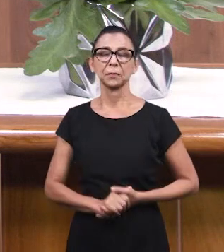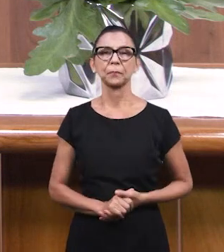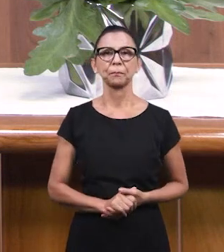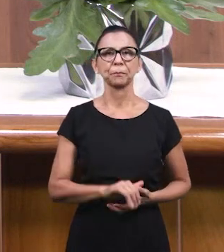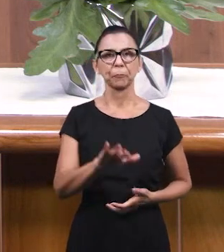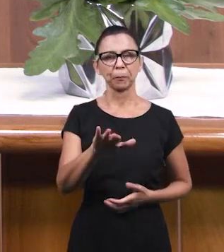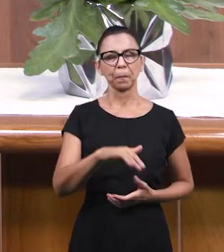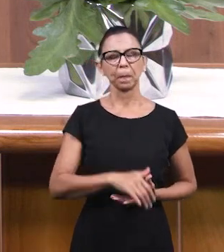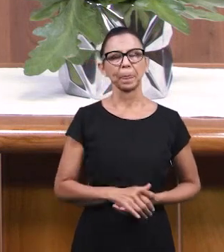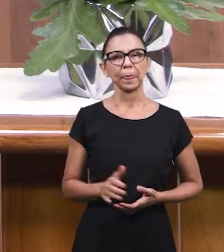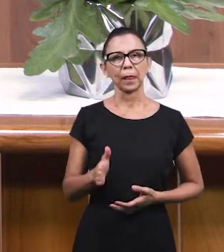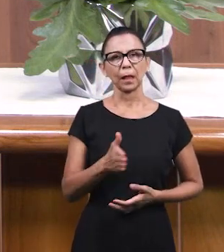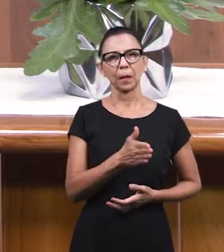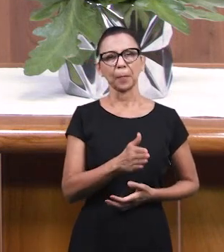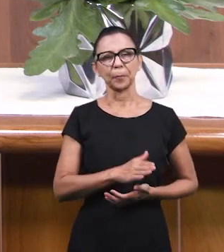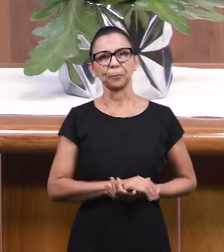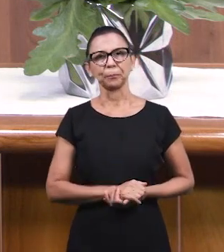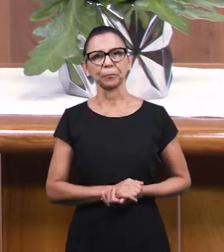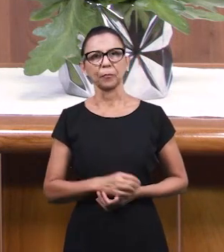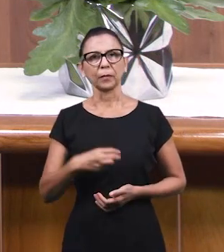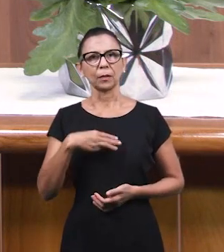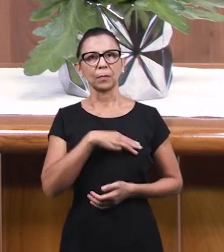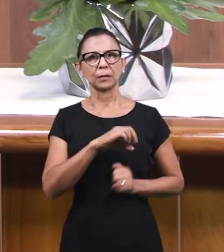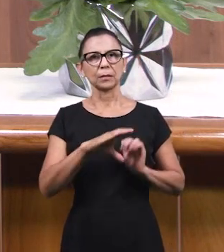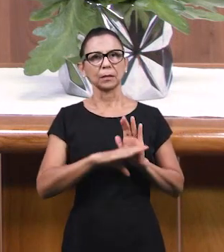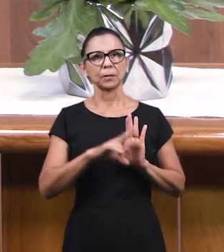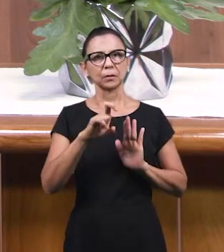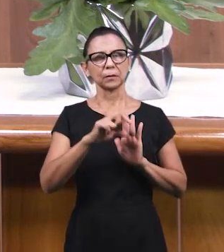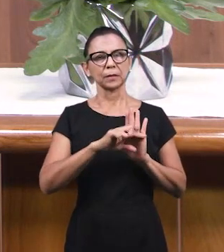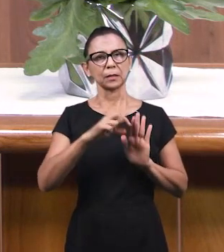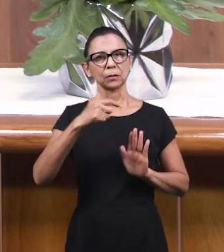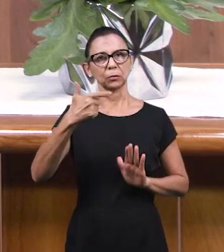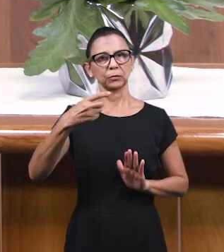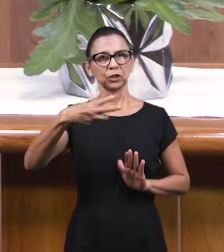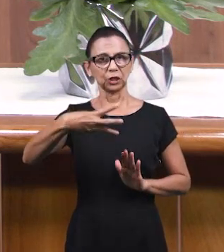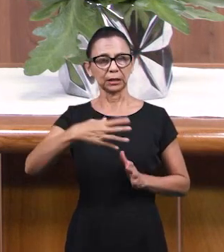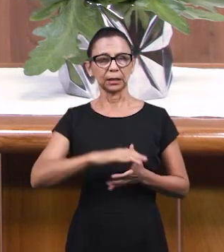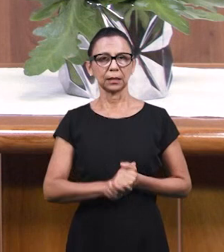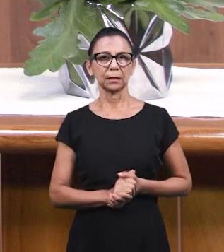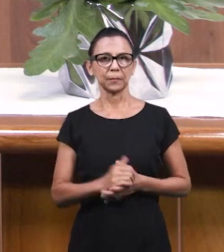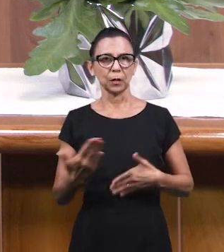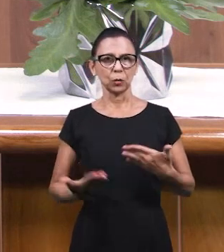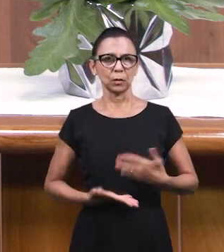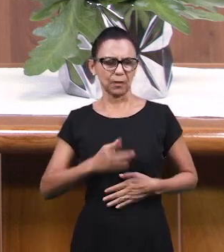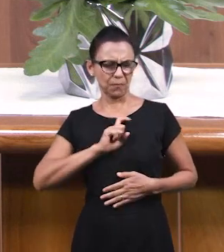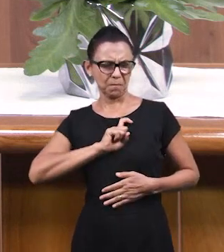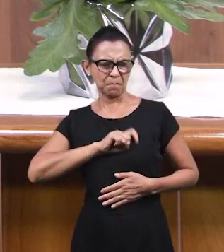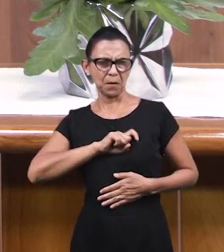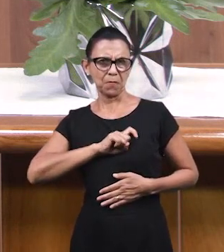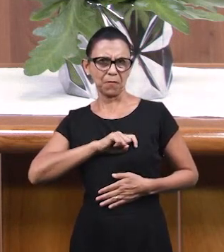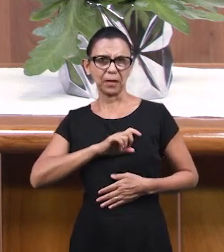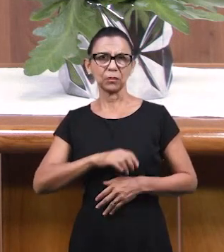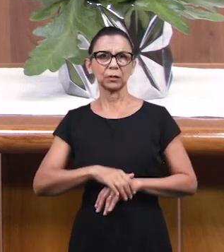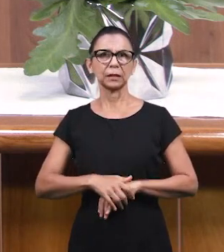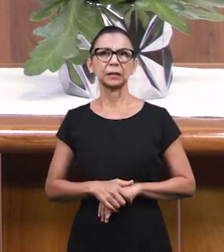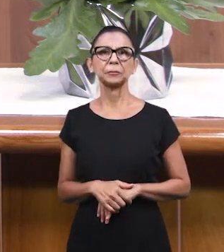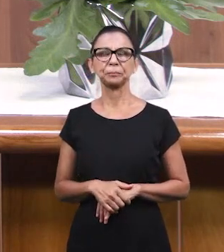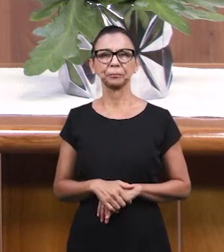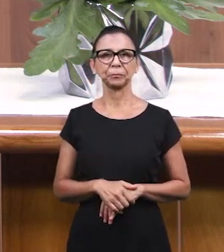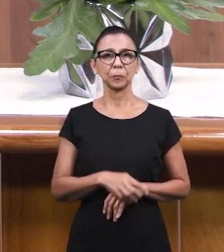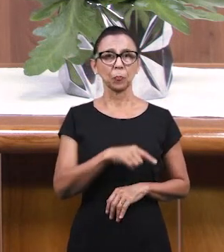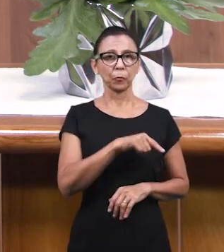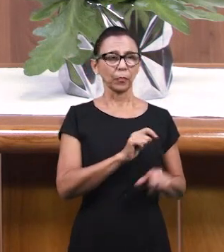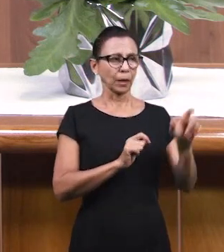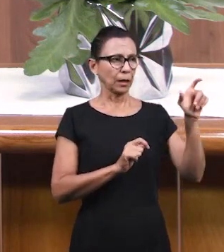когда Он говорит о злобном слуге Матфея 18, 23?